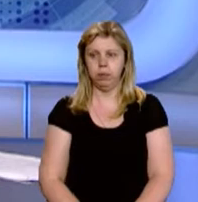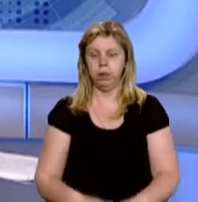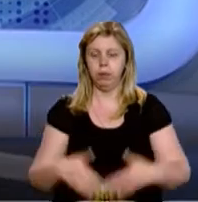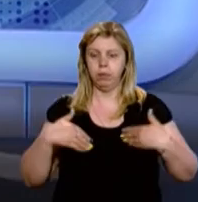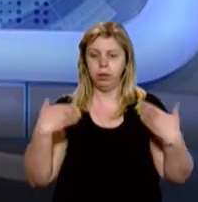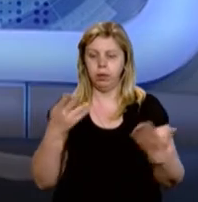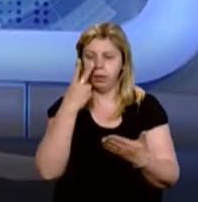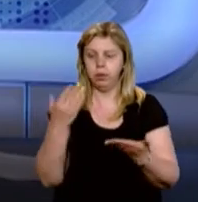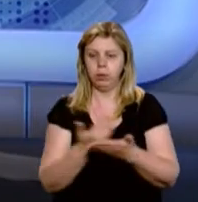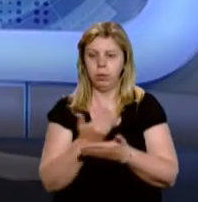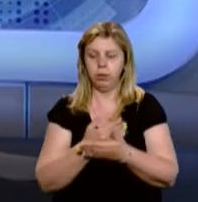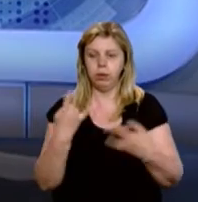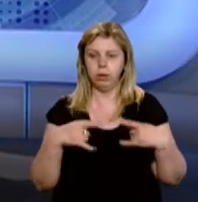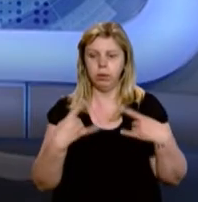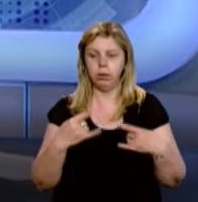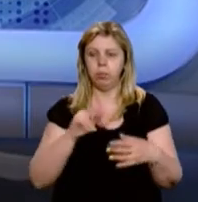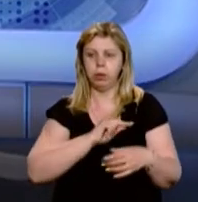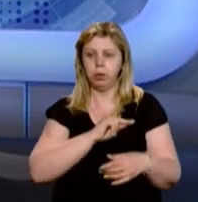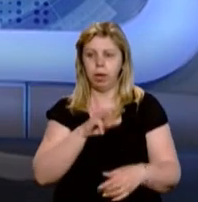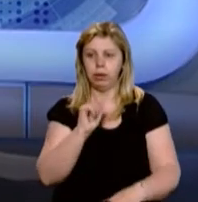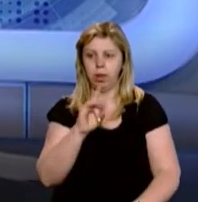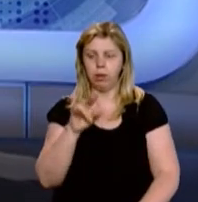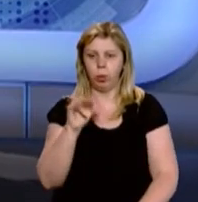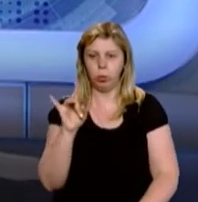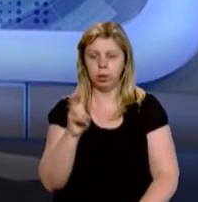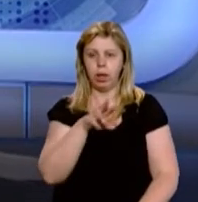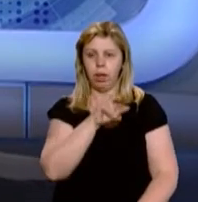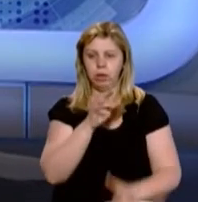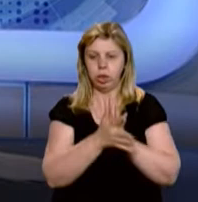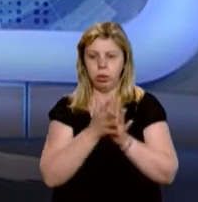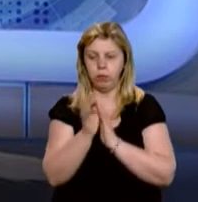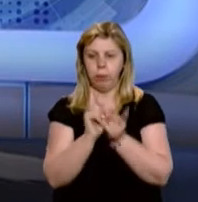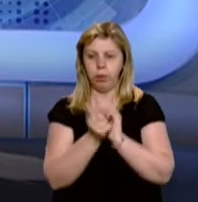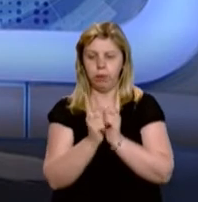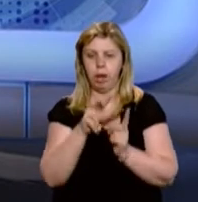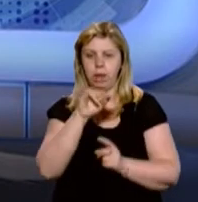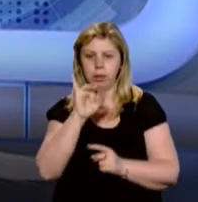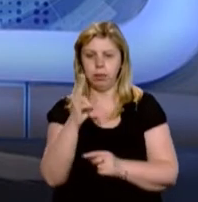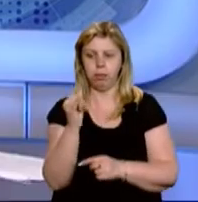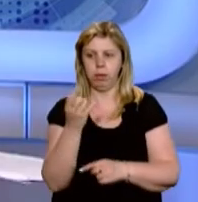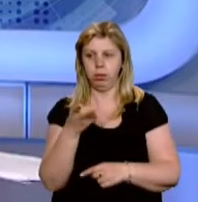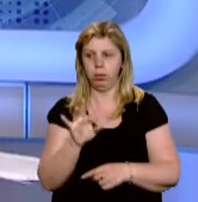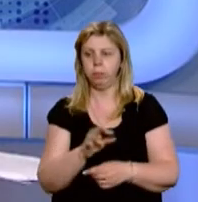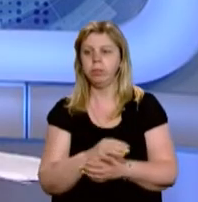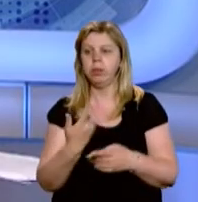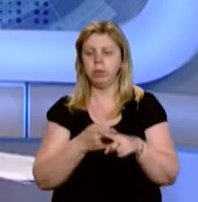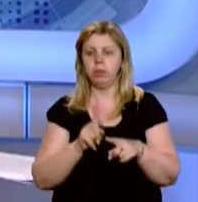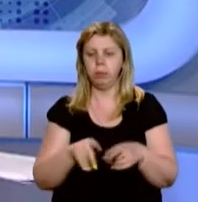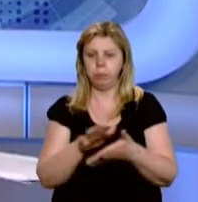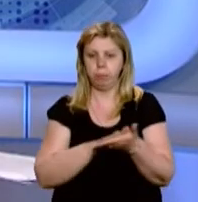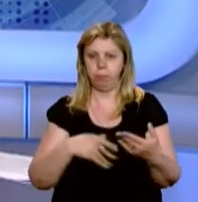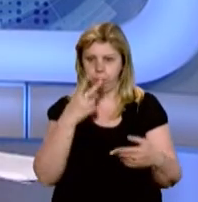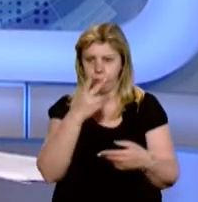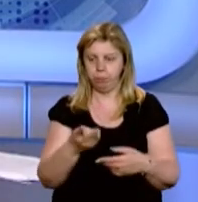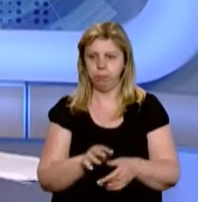Вітаю, ви дивитесь новини на Суспільному. У студії працює ведуча Андріана Курта, жестовий мови перекладає Лариса Цибуленко. У цьому випуску